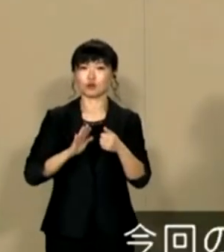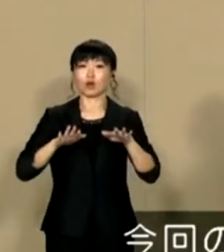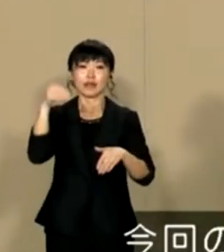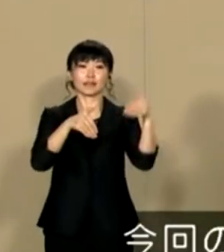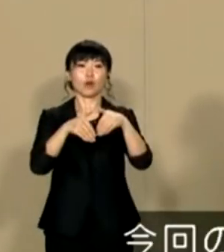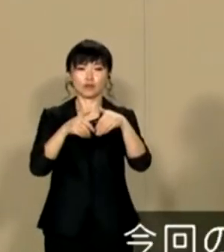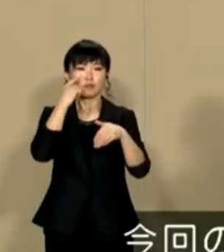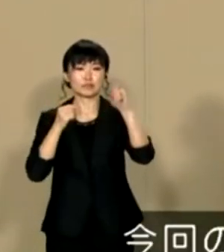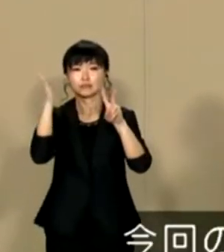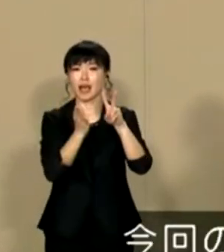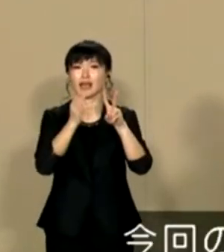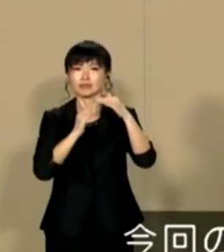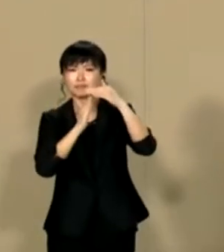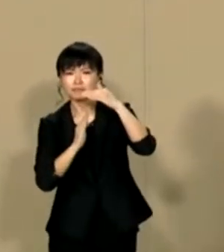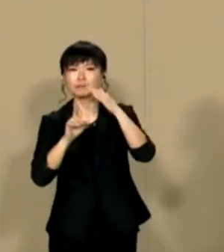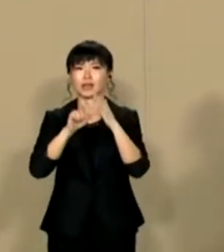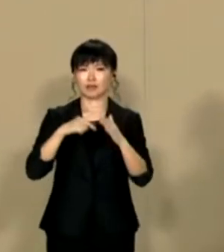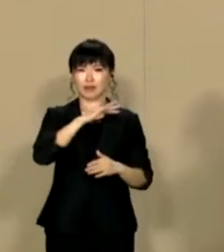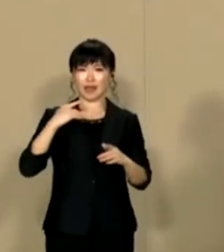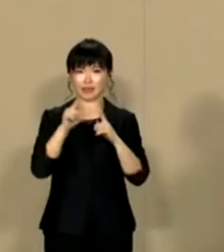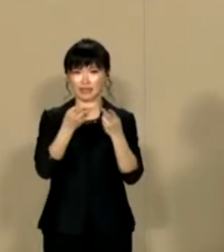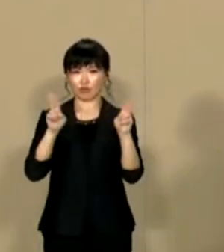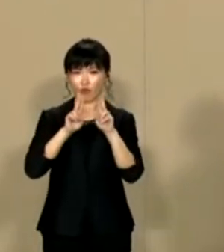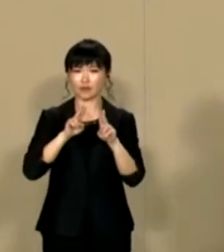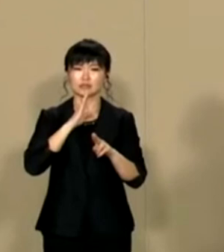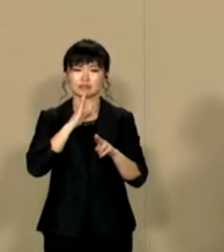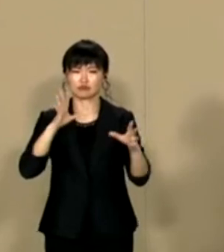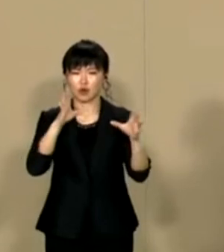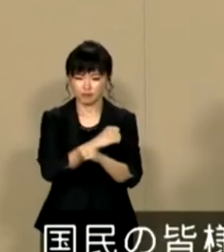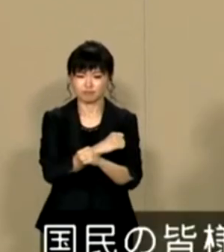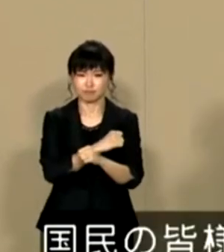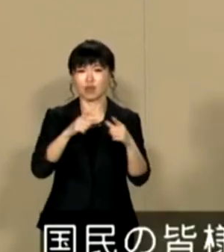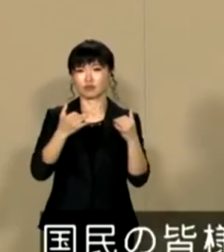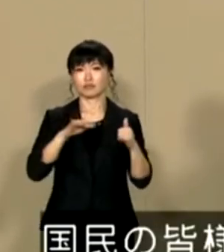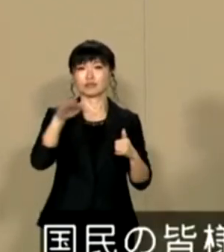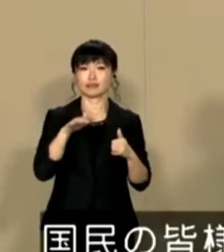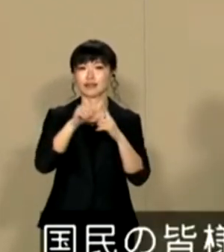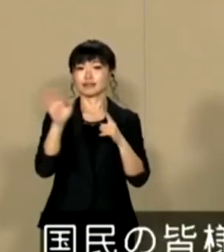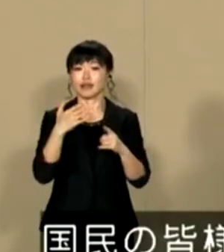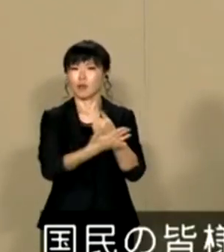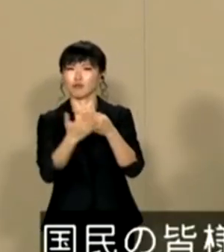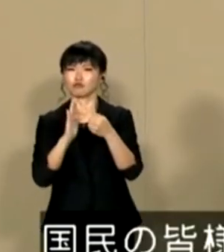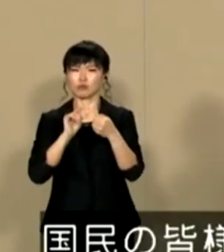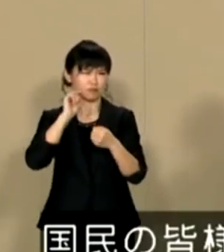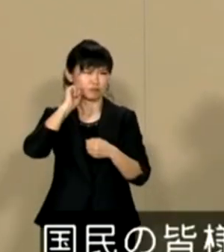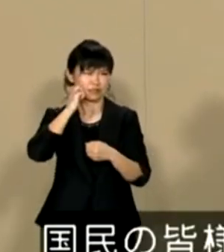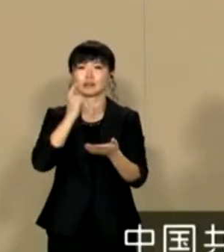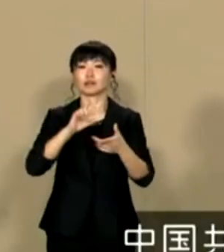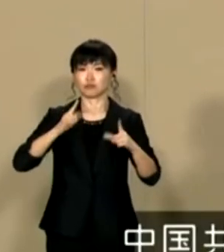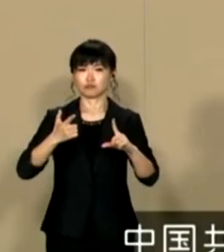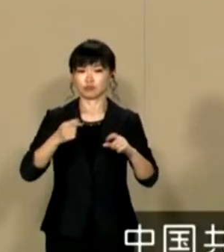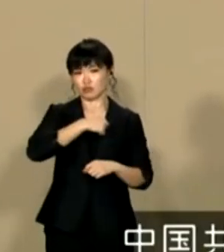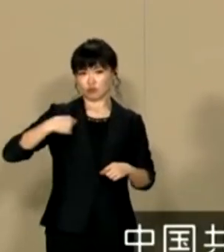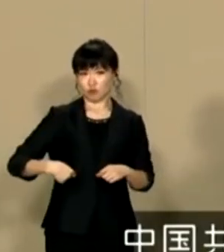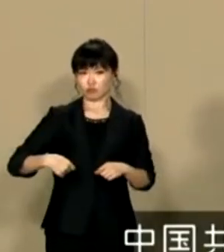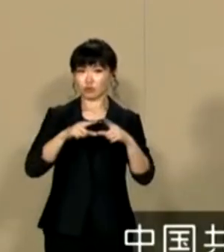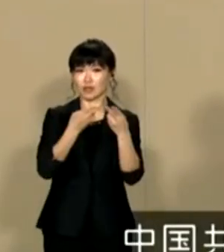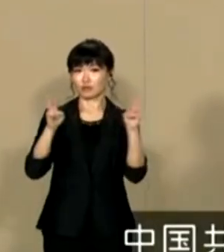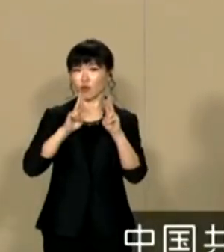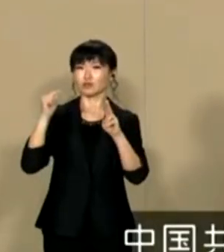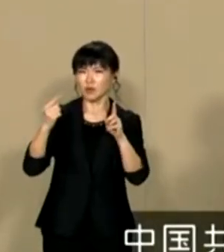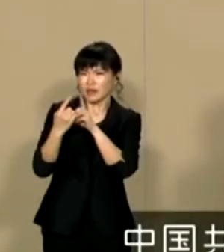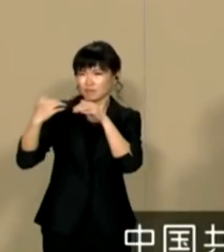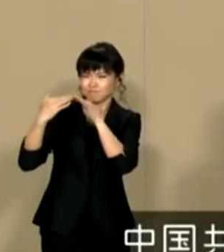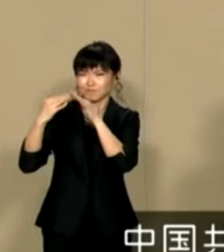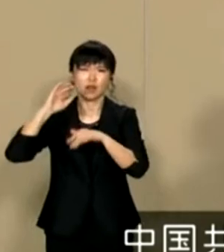今回の選挙でもし2%の得票に届かなかった場合には我々NHK党が実質消滅してしまい国民の皆様をNHKからお守りすることができなくなるばかりではなく中国共産党の脅威にも